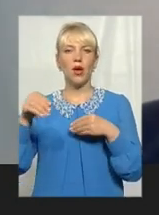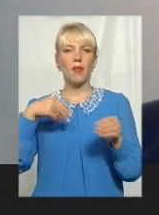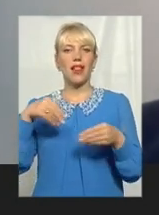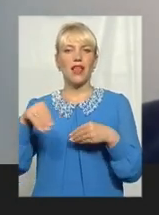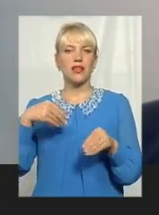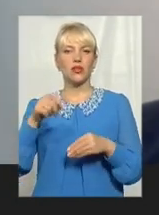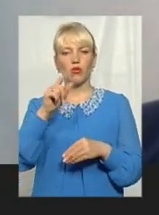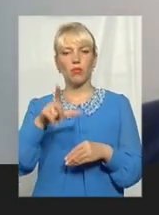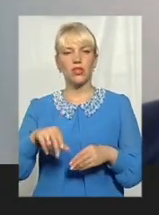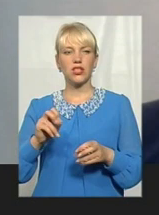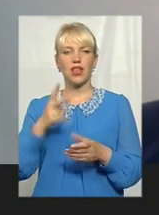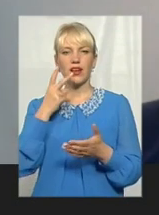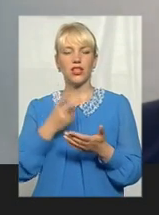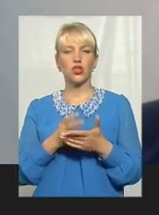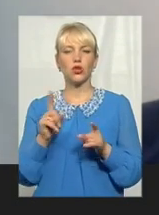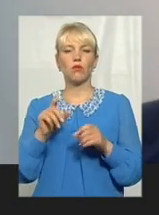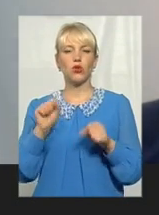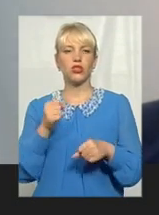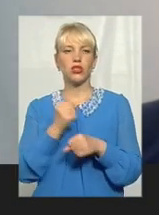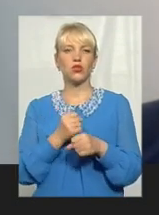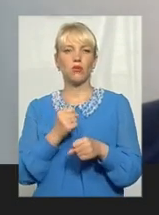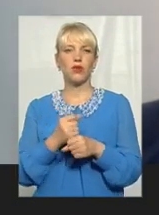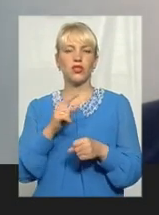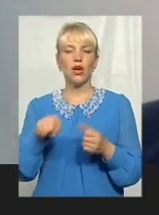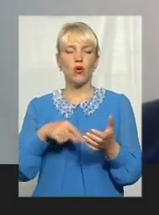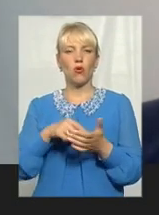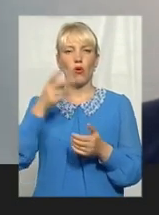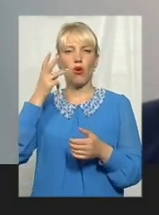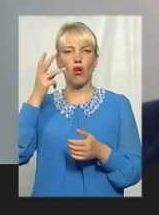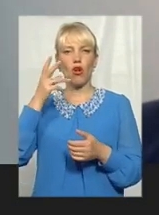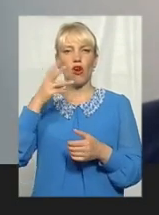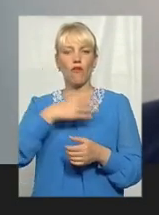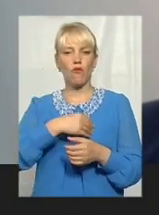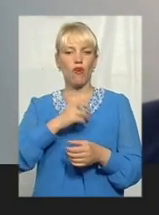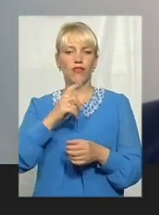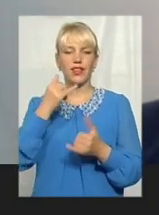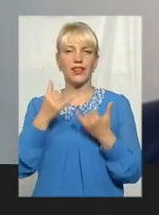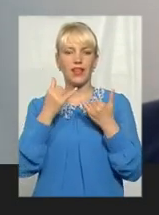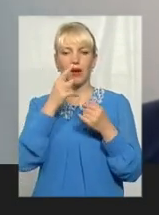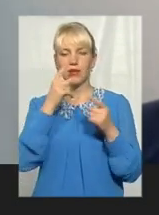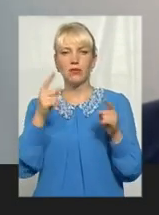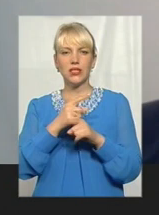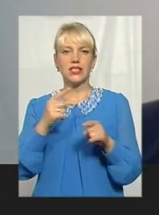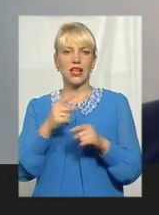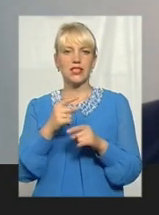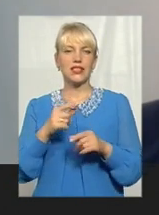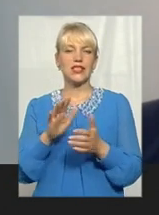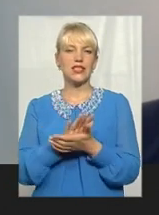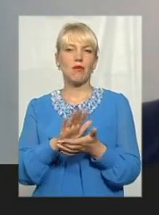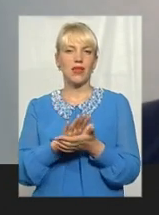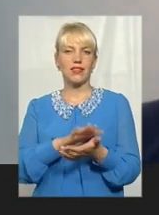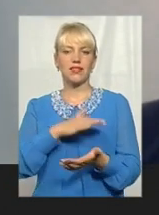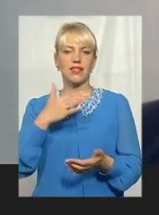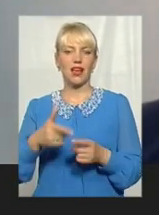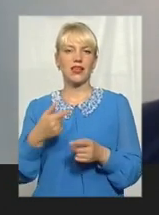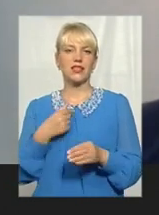ілюстрація, що можна зробити в Львові для мінімізації сміття. І виставив цей ролік, там, півтори хвилини, в